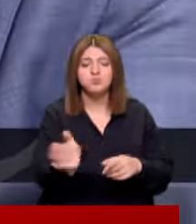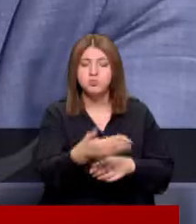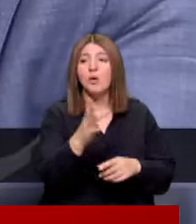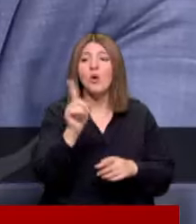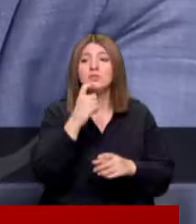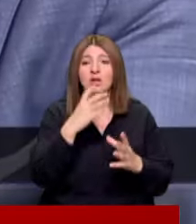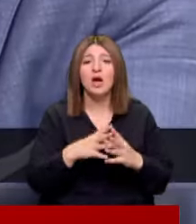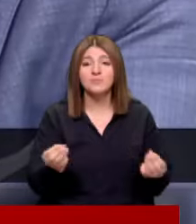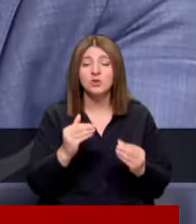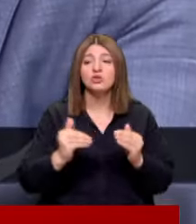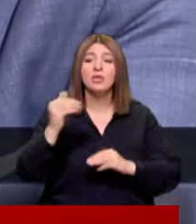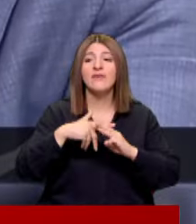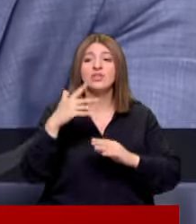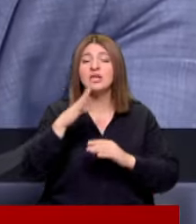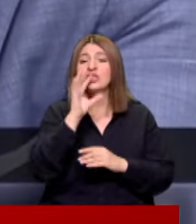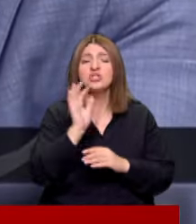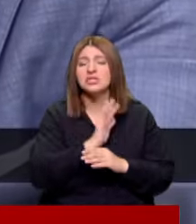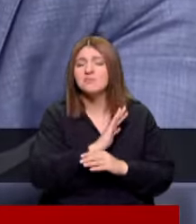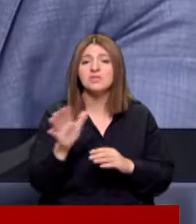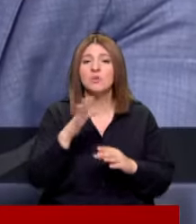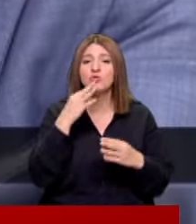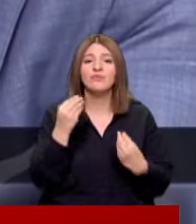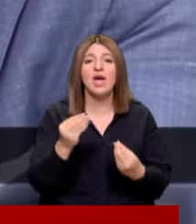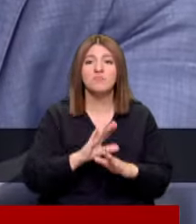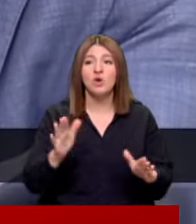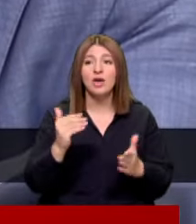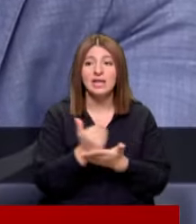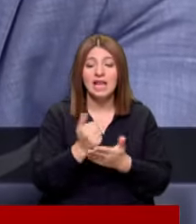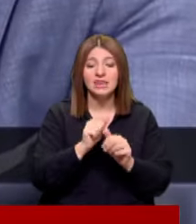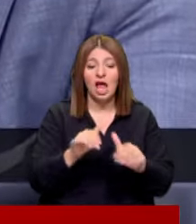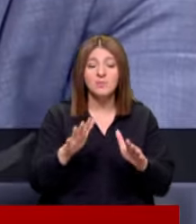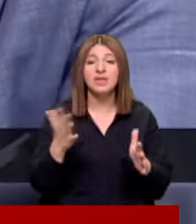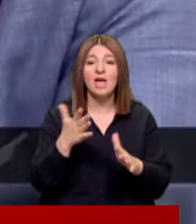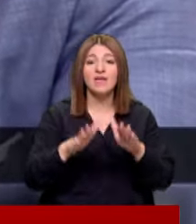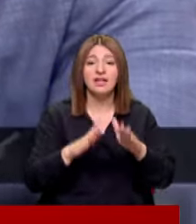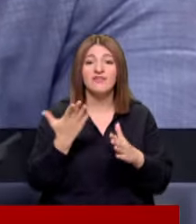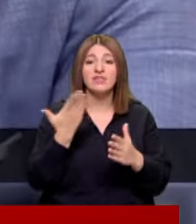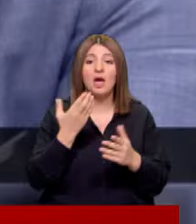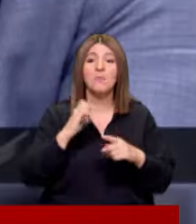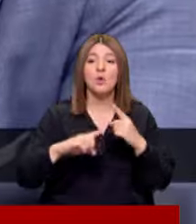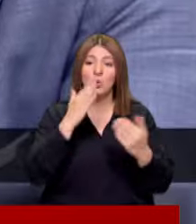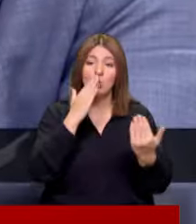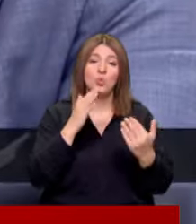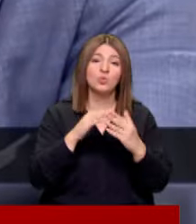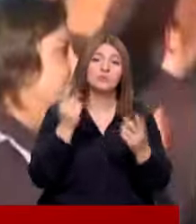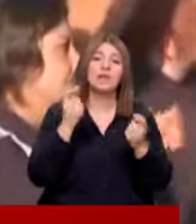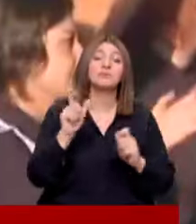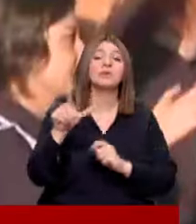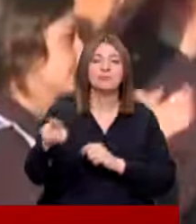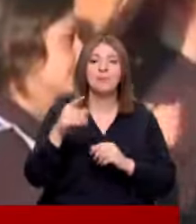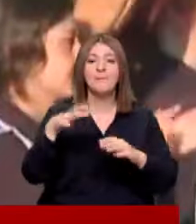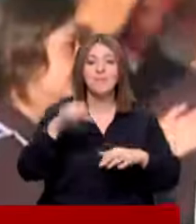kaybettik Yüksek enflasyon hiçbir kesimi mutlu etmiyor Gelir dağılımında daha adaletli ve daha şey politikaları uygulamamız gerekiyor